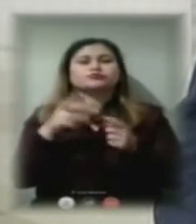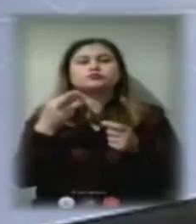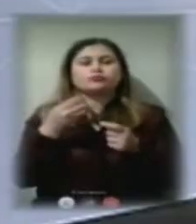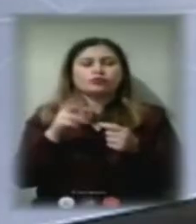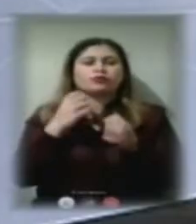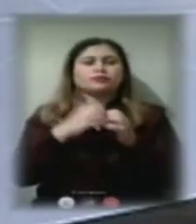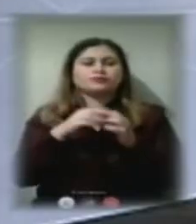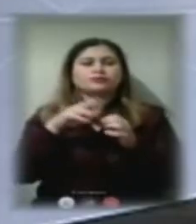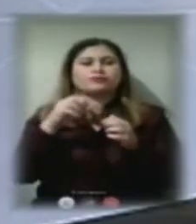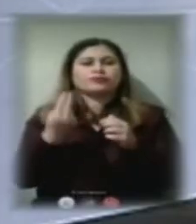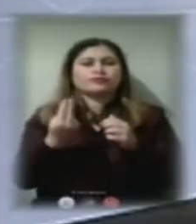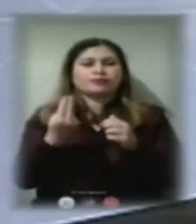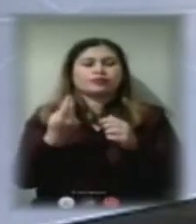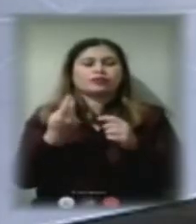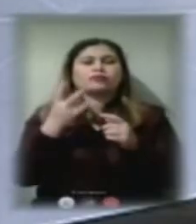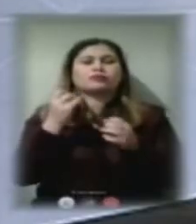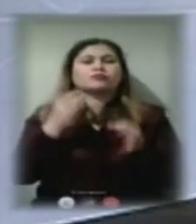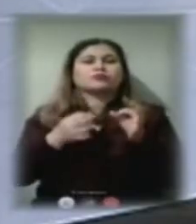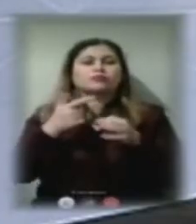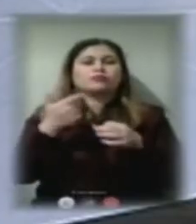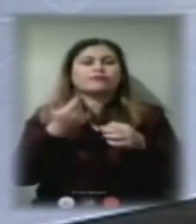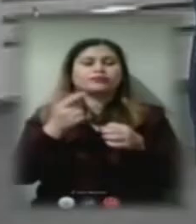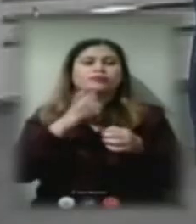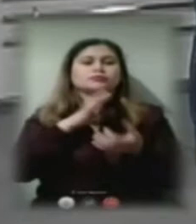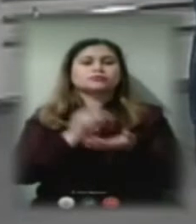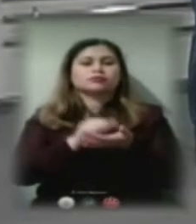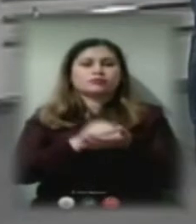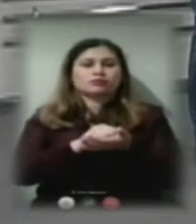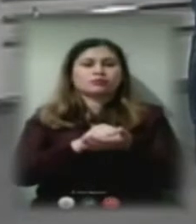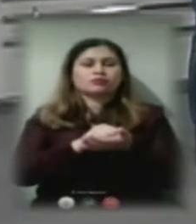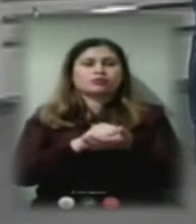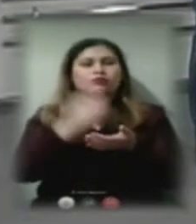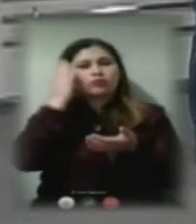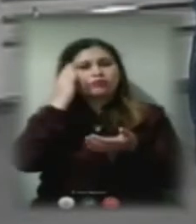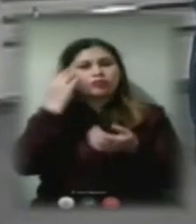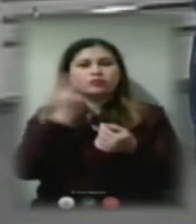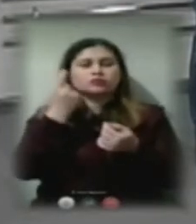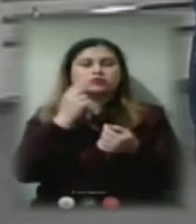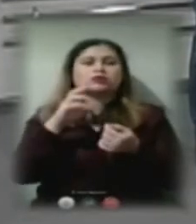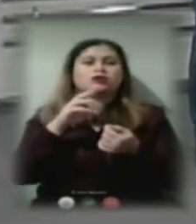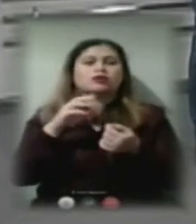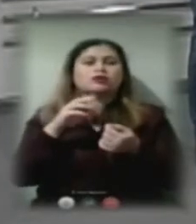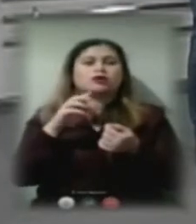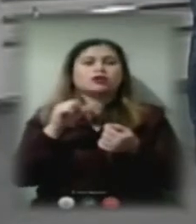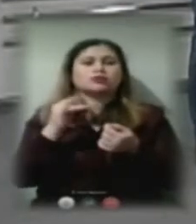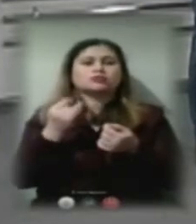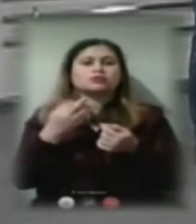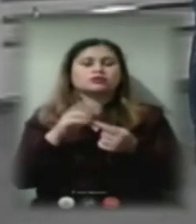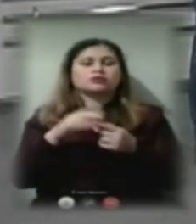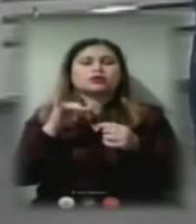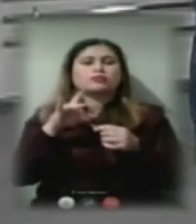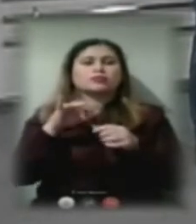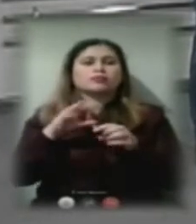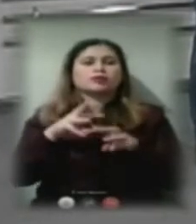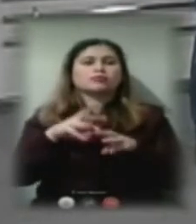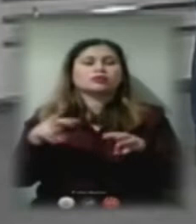ТЕЦ» на «Природній газ» займався голова обласної державної адміністрації і прем'єр-міністр держави